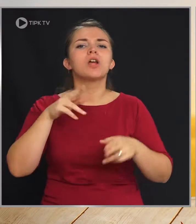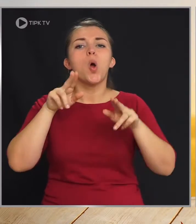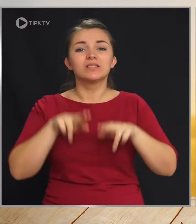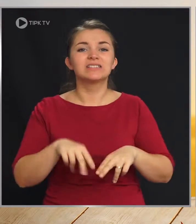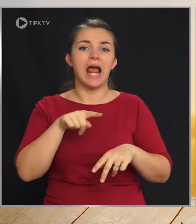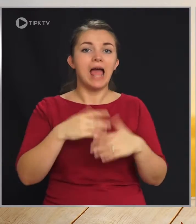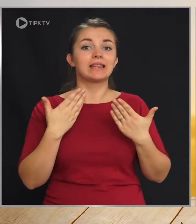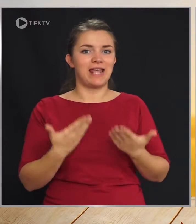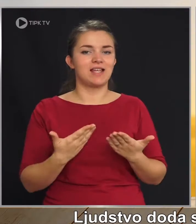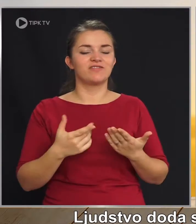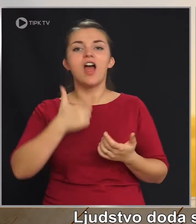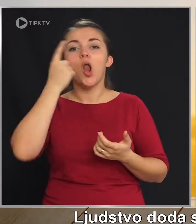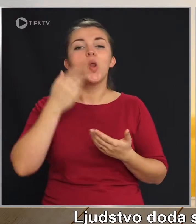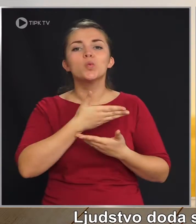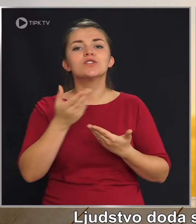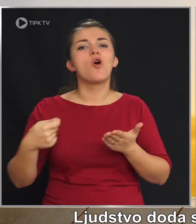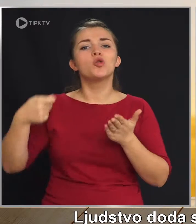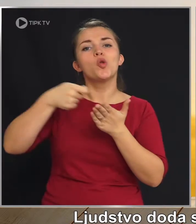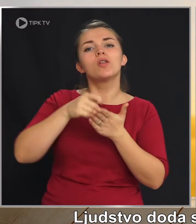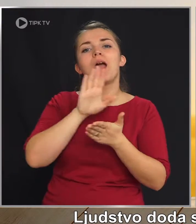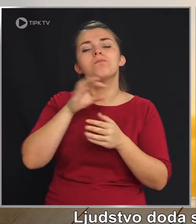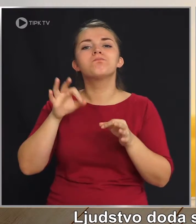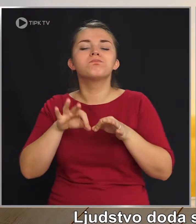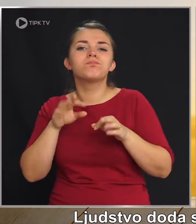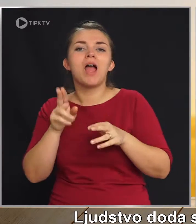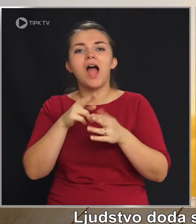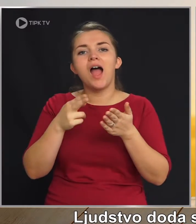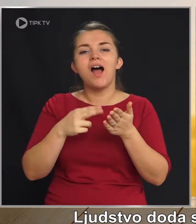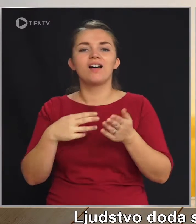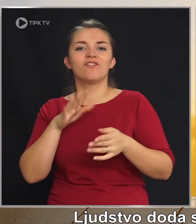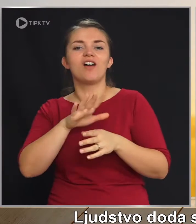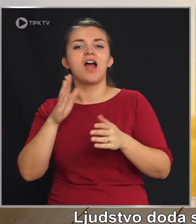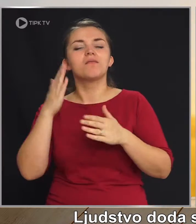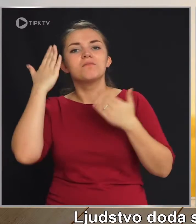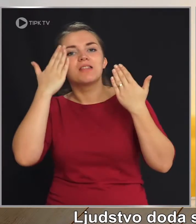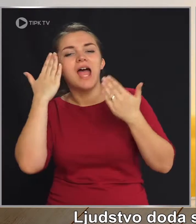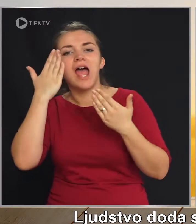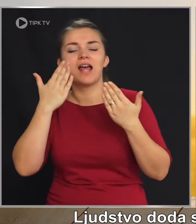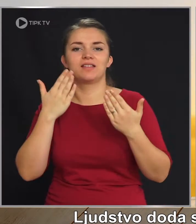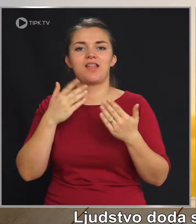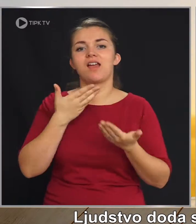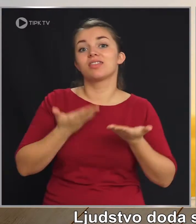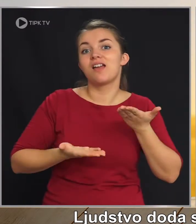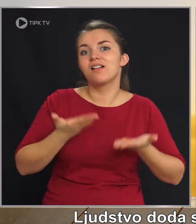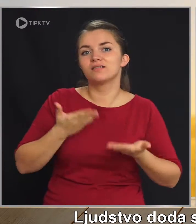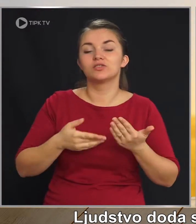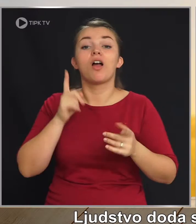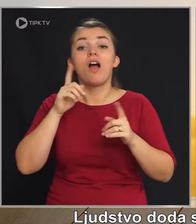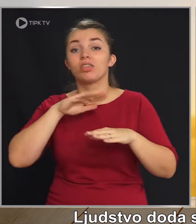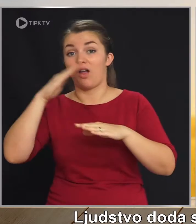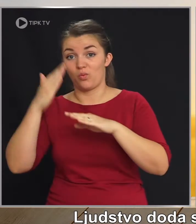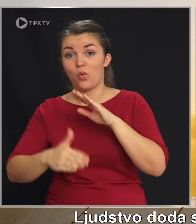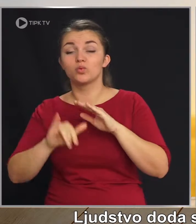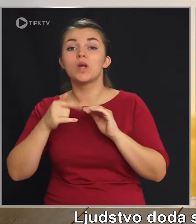dejstva. Ljudstvo doda svoje barve, svoja stališča, svojo tehtnico, samo na